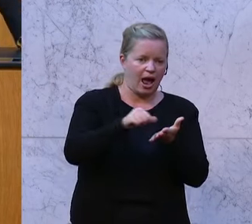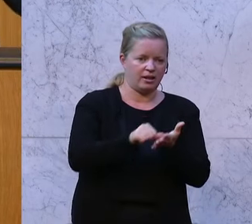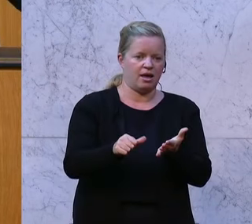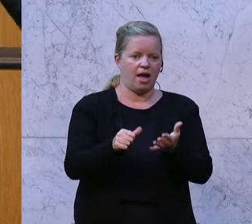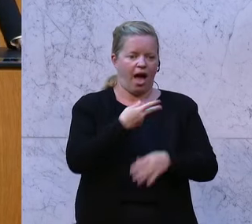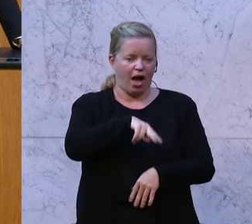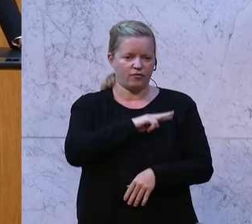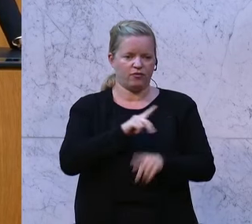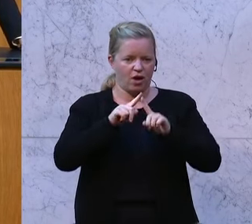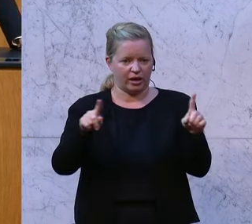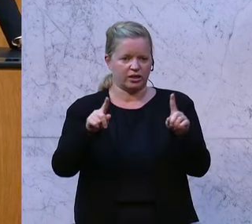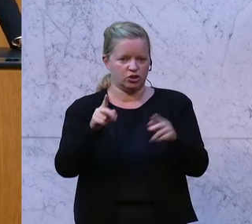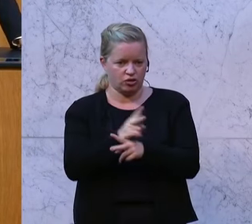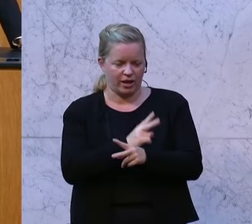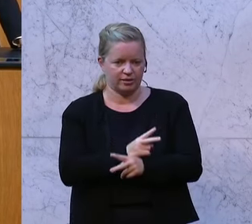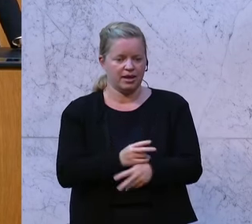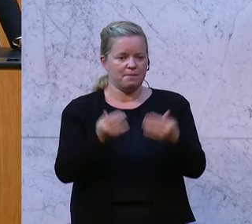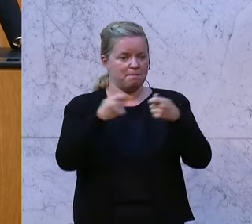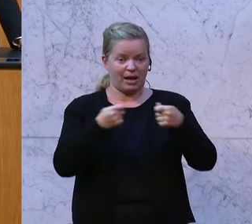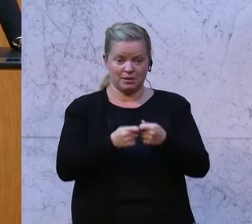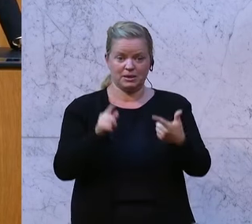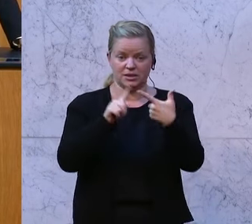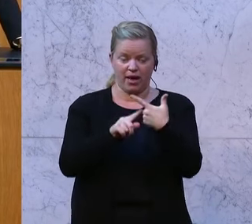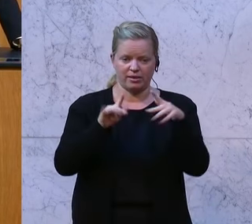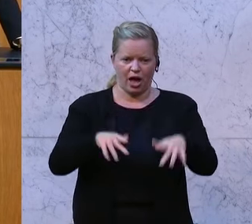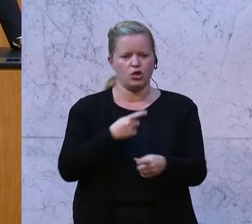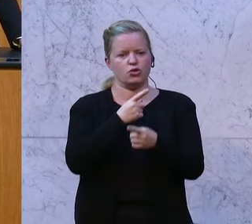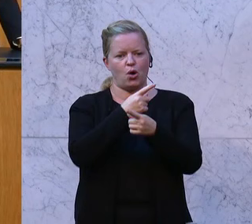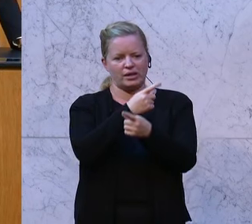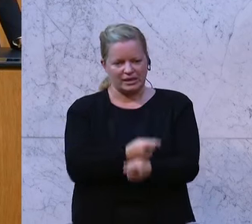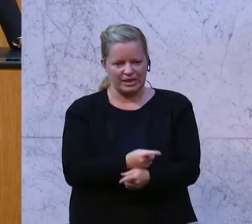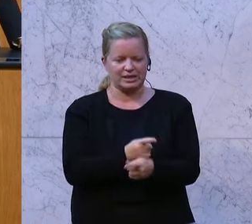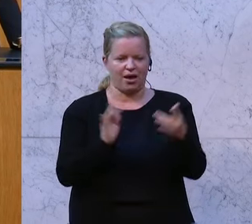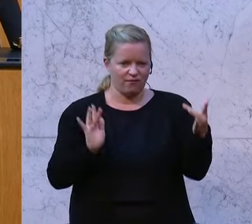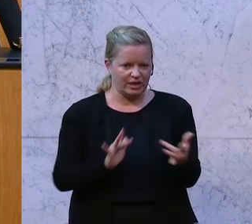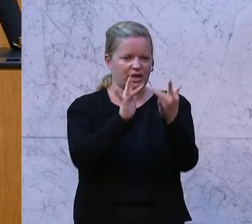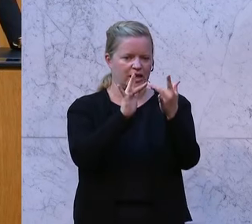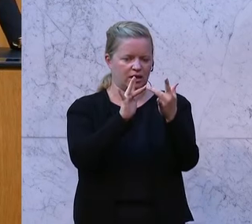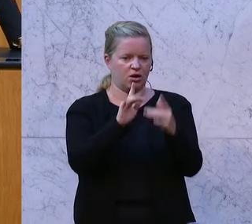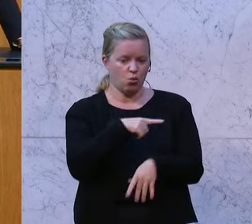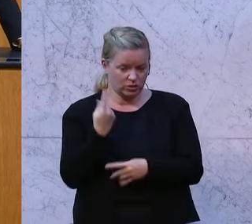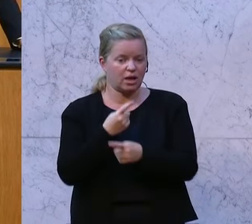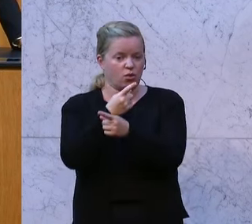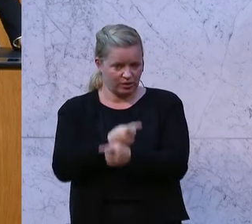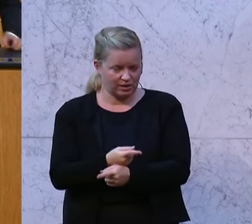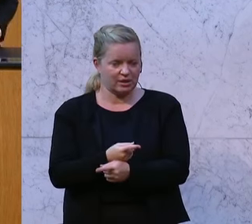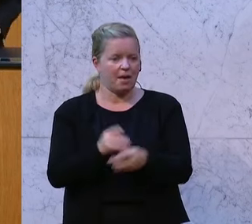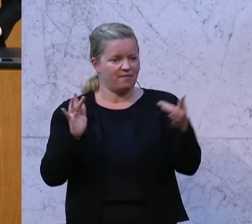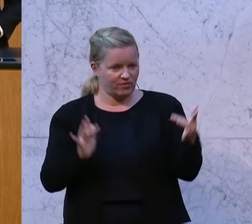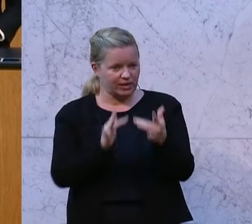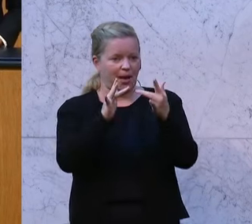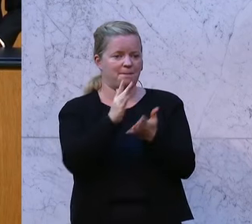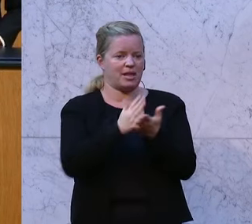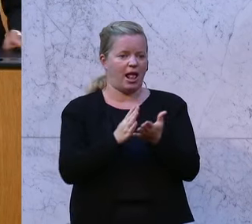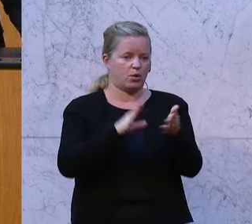Nummer 2, beenden Sie endlich unsere neutralitätswidrige Beteiligung an